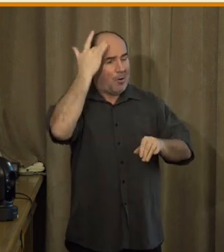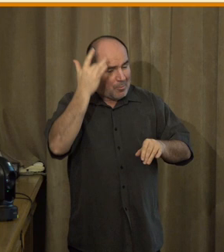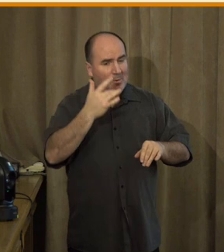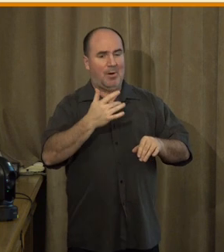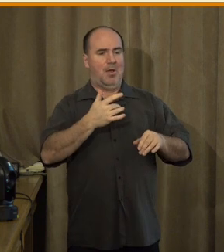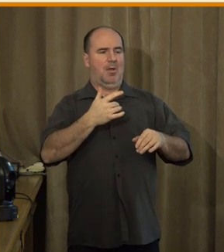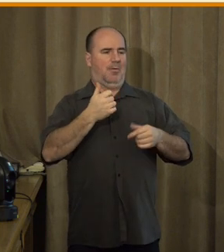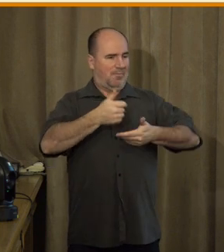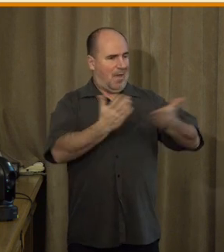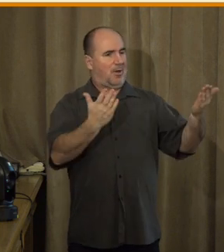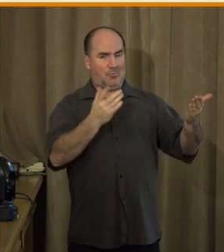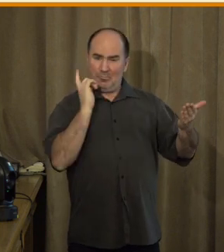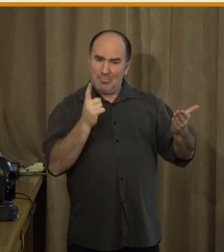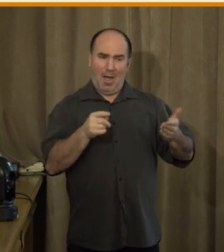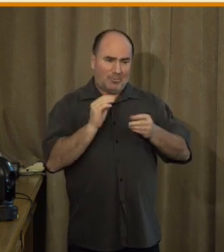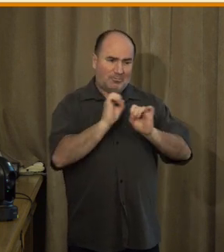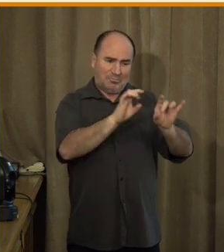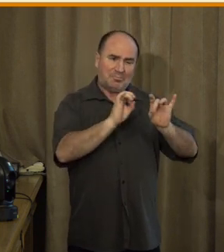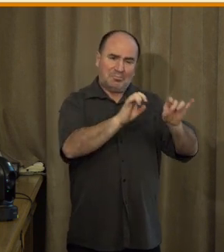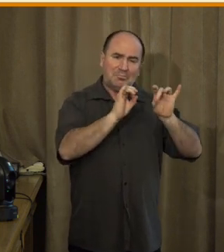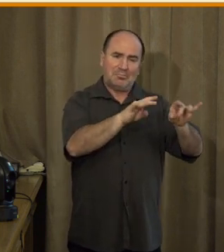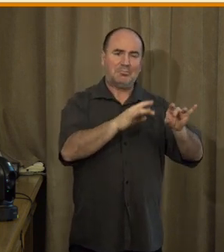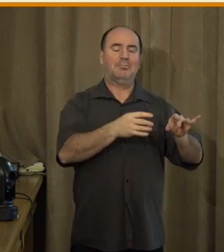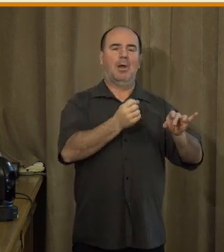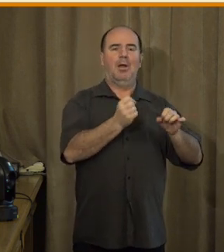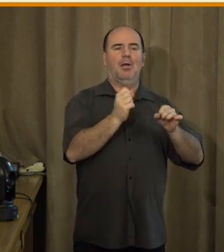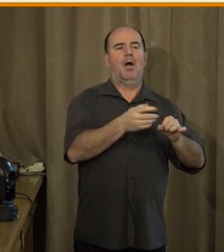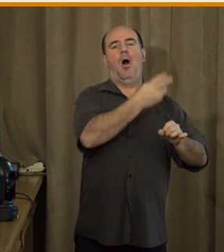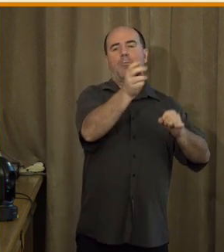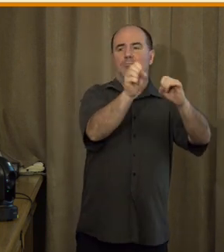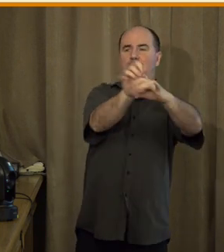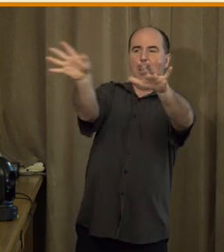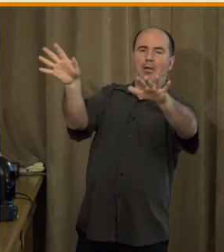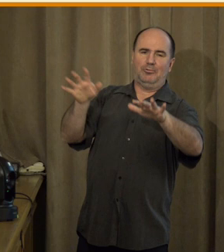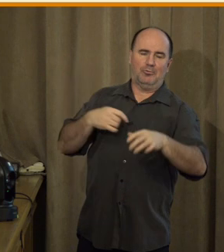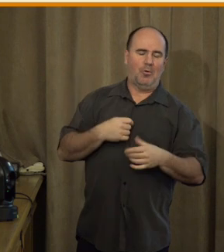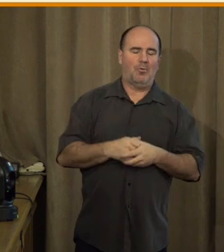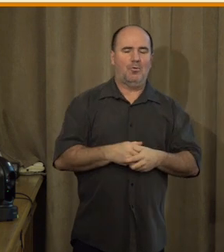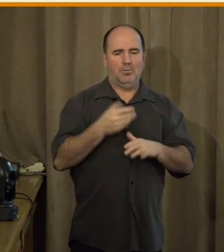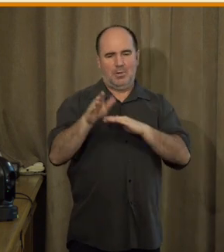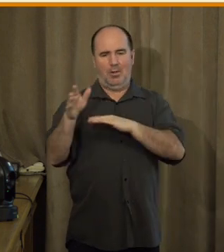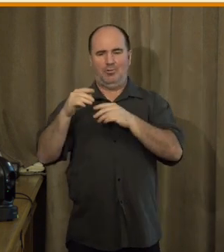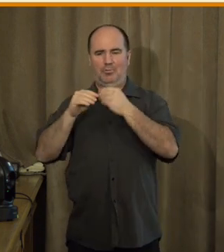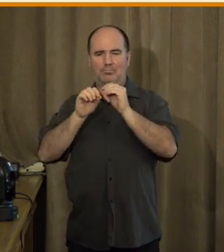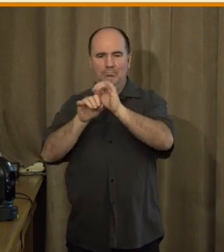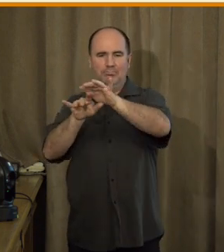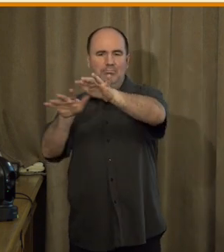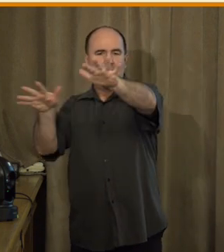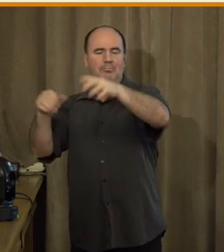a to, co je naprosto klíčové, je právě i popularizace nástrojů. To znamená